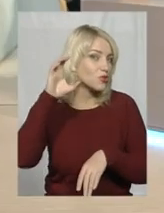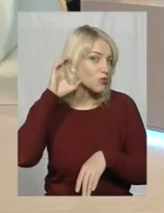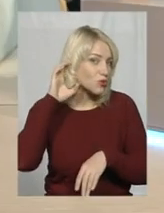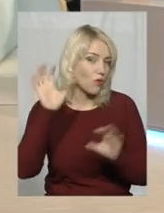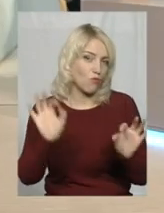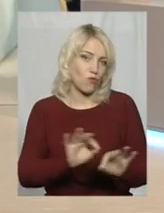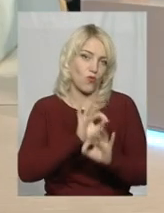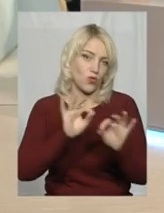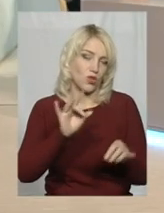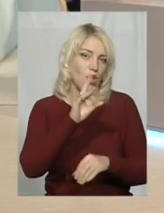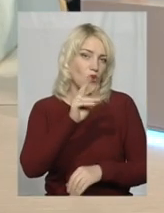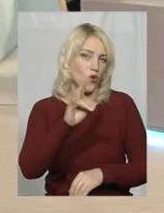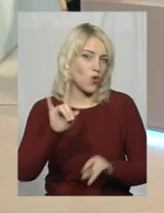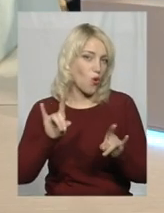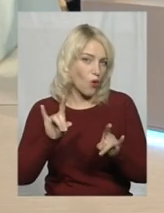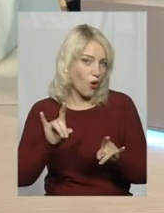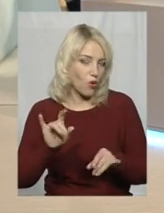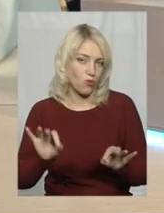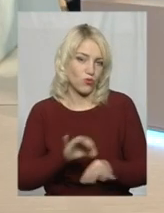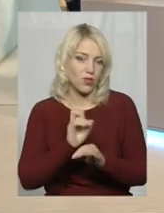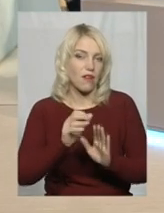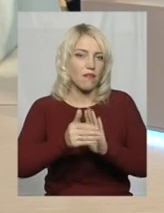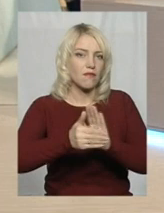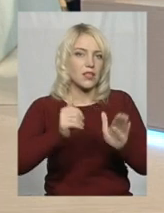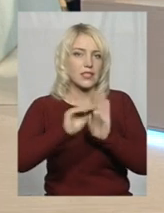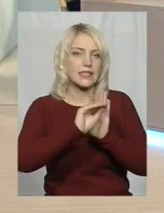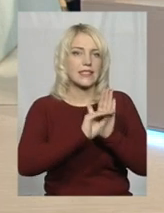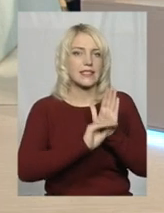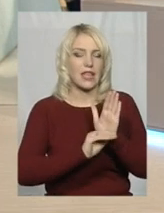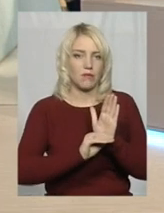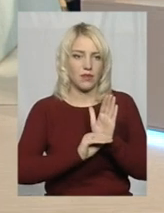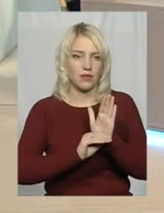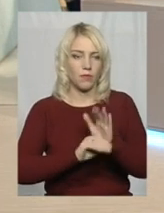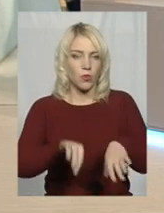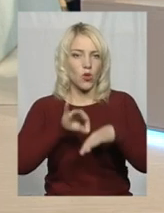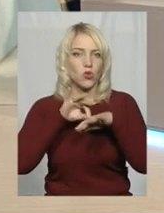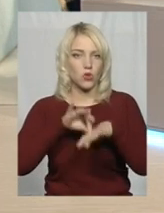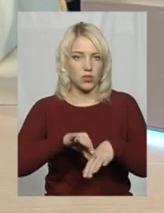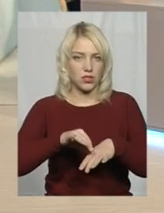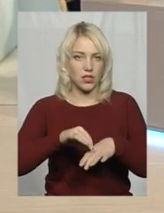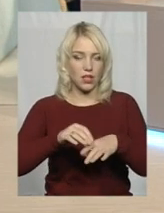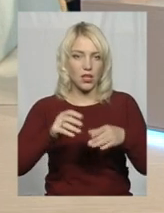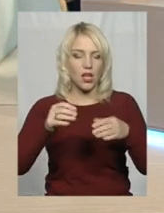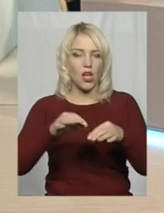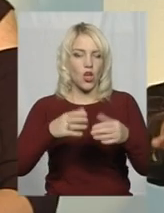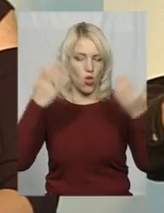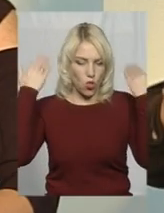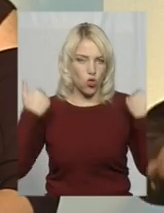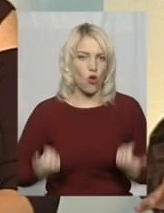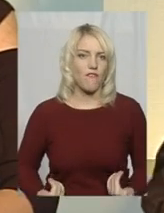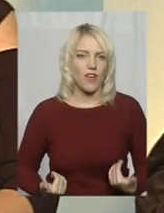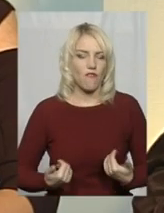-музику, як виклик системі, носили довге волосся,